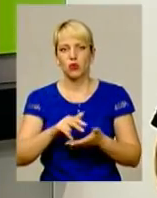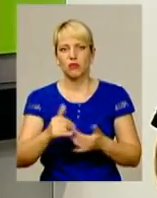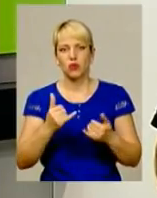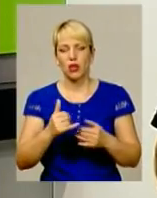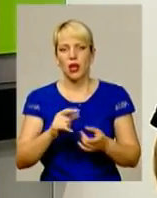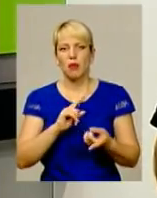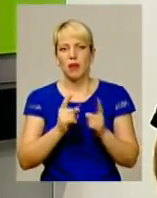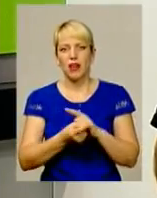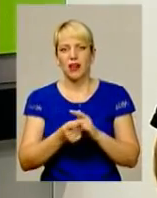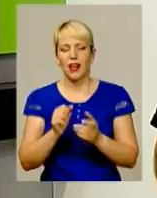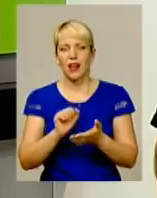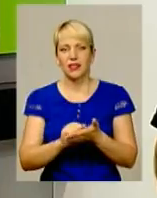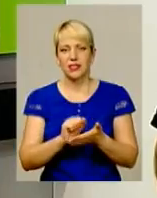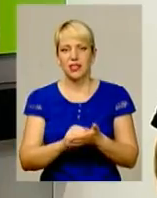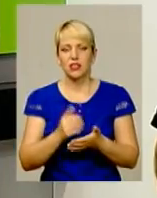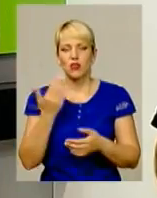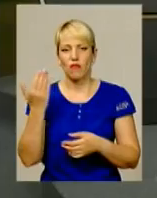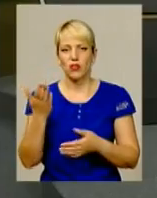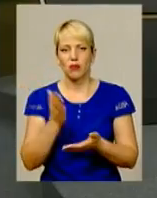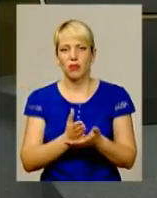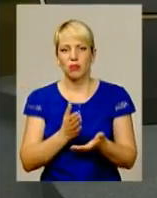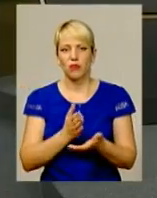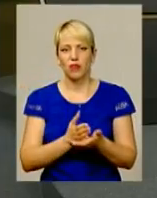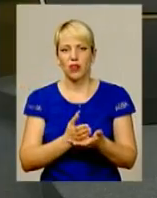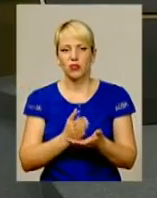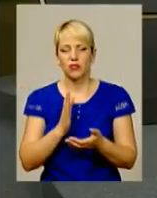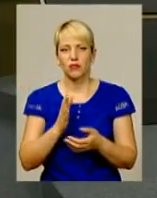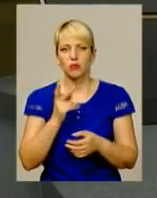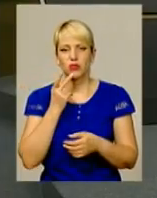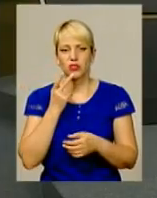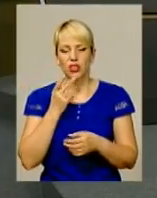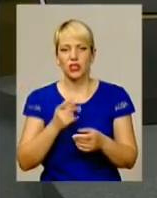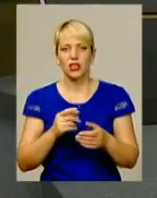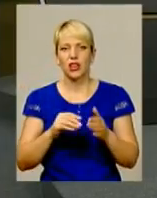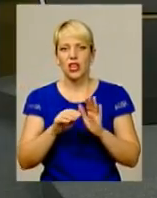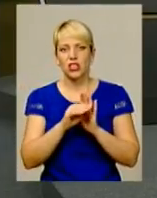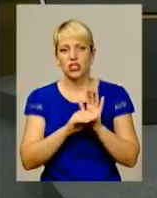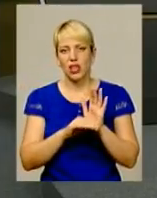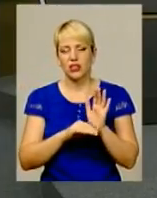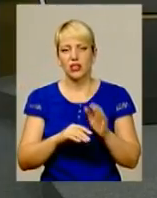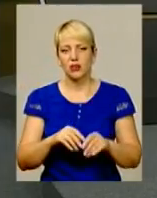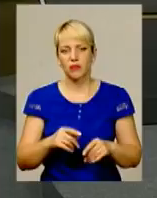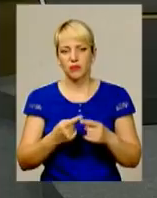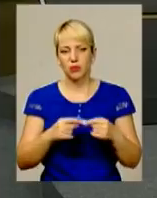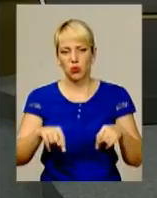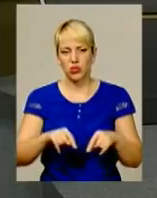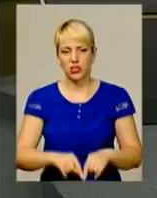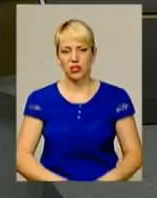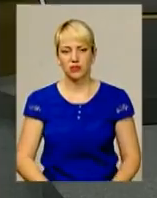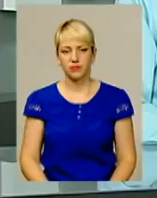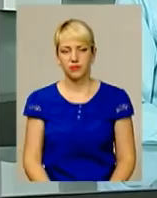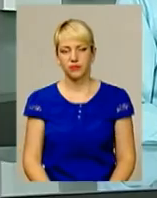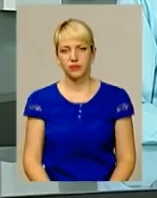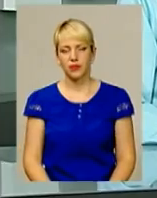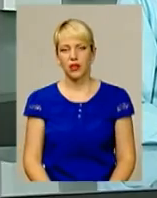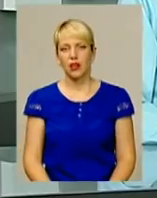переатестацію, вони перебувають в постійних штатах відповідних структурних підрозділів. Ну, а ось підрозділи,